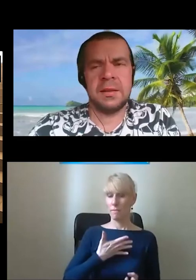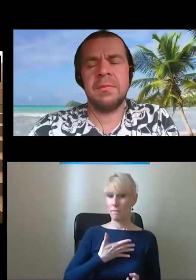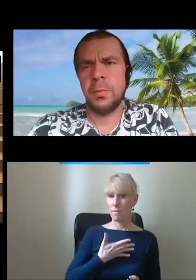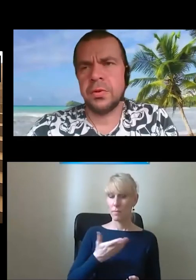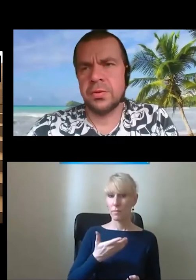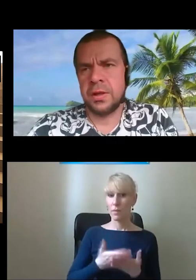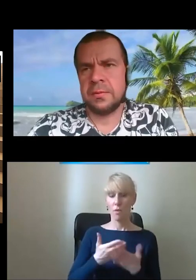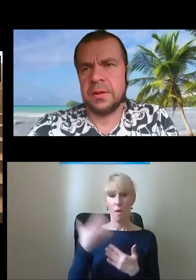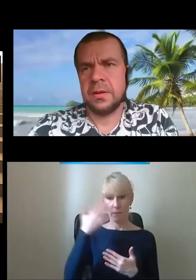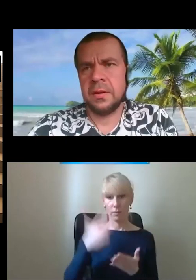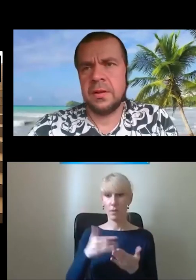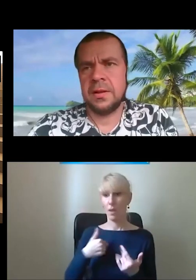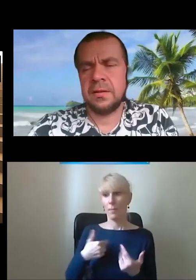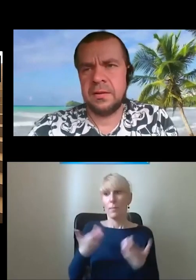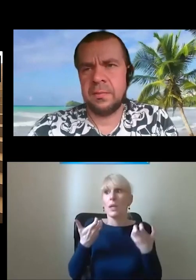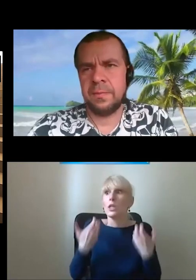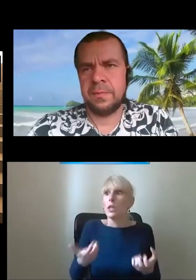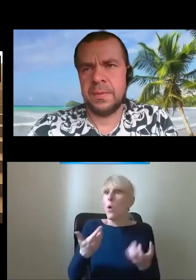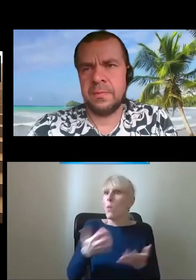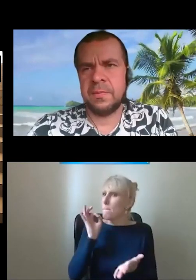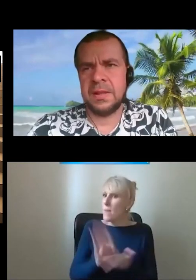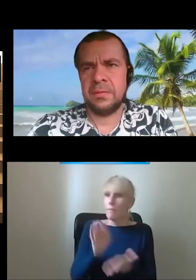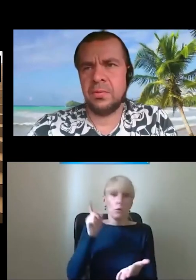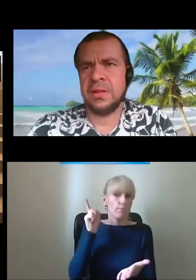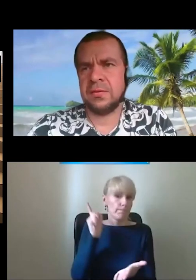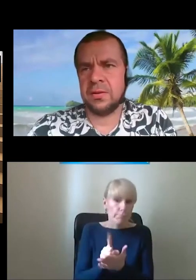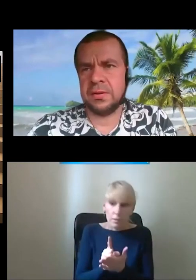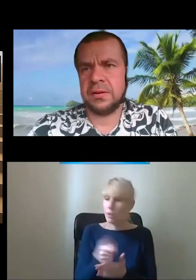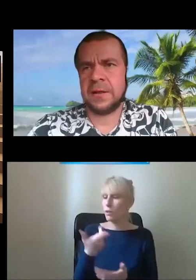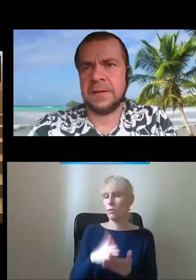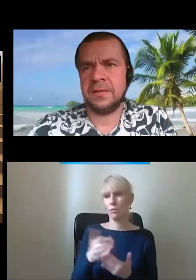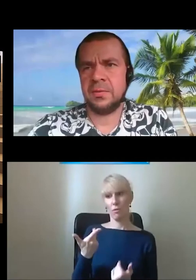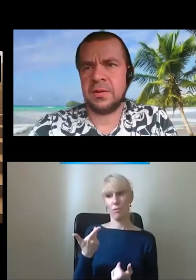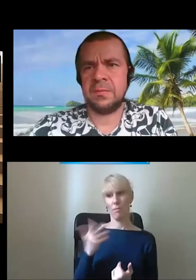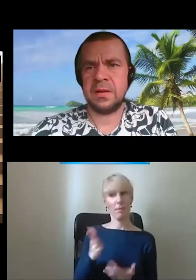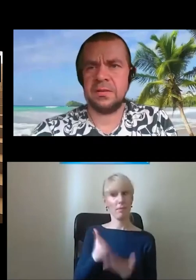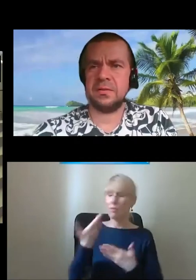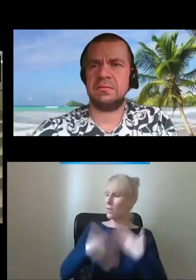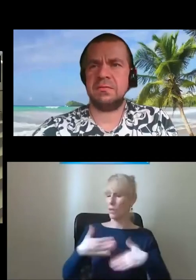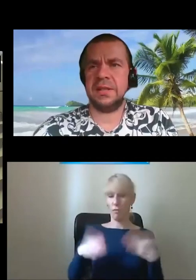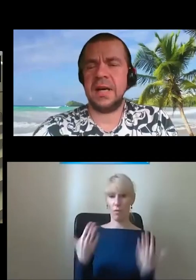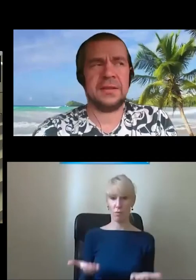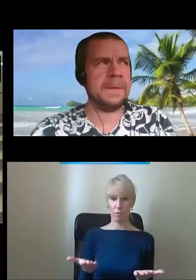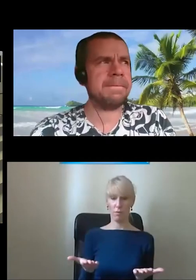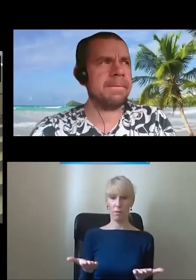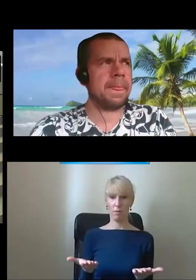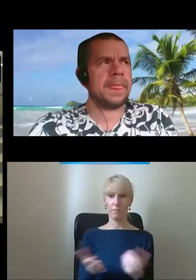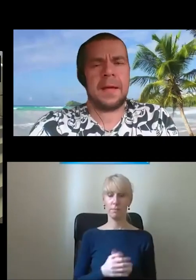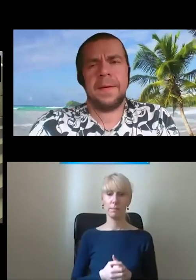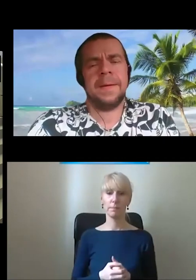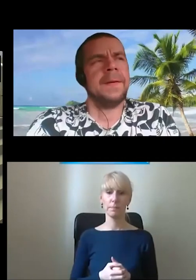gdybym był podróżnym, to bym był niezadowolony, tak? Nazwijmy to tak bardzo delikatnie.